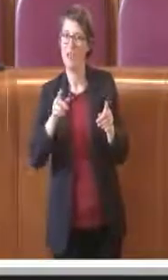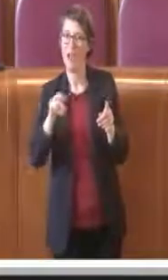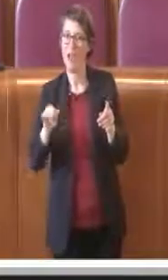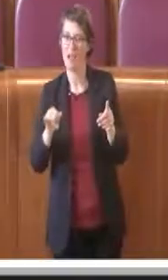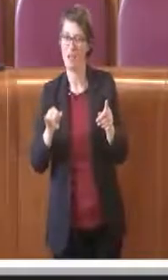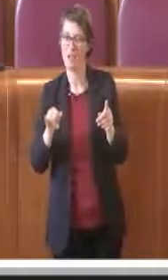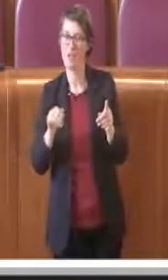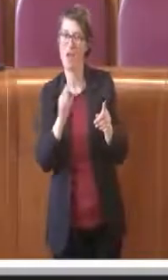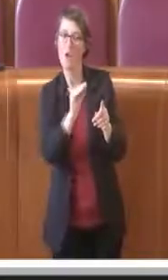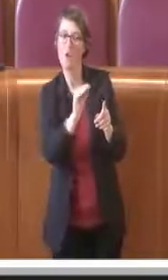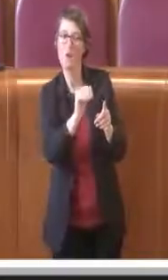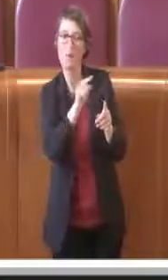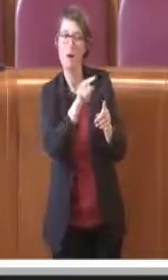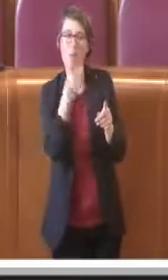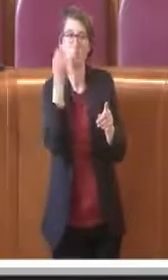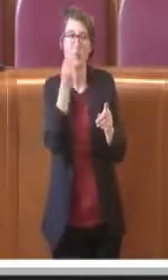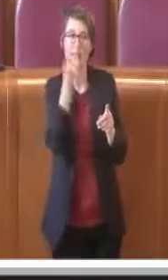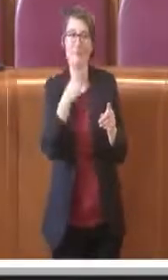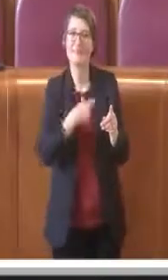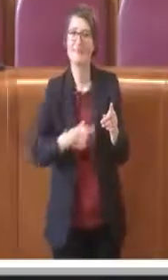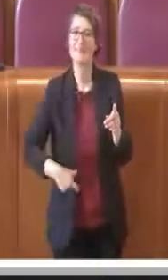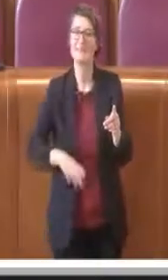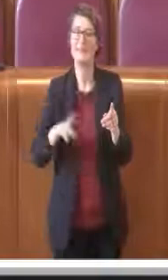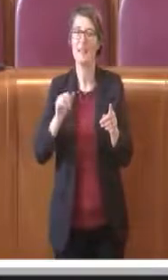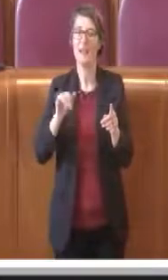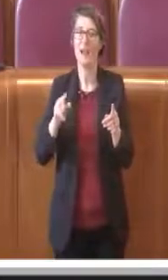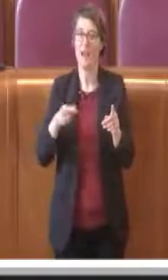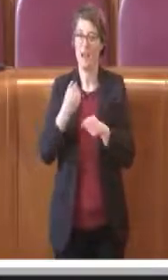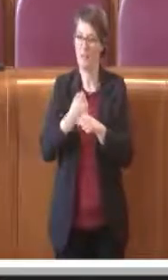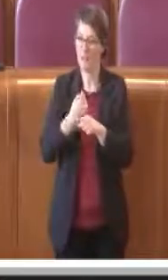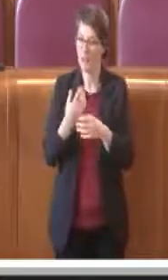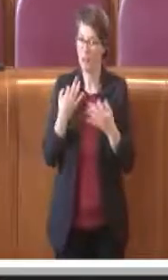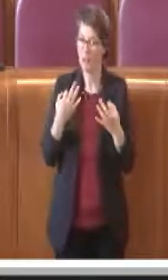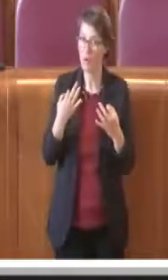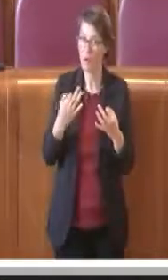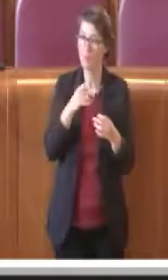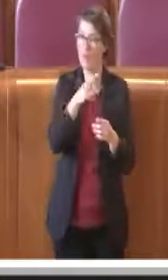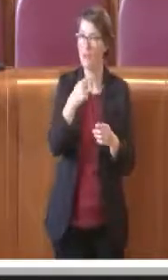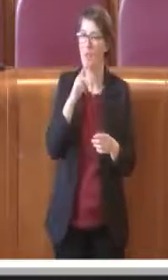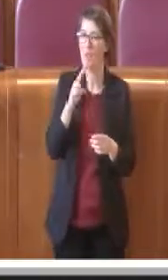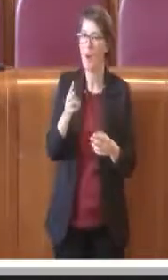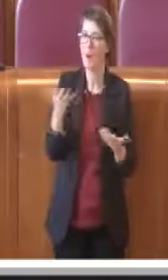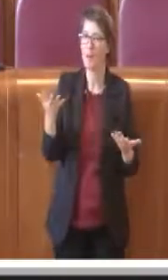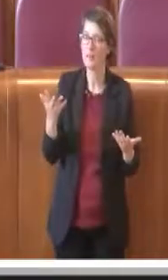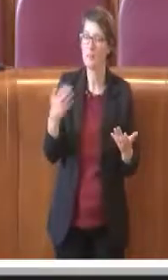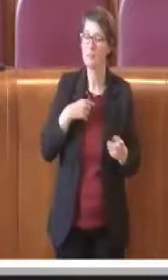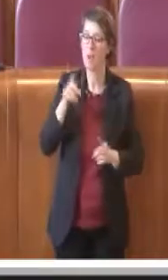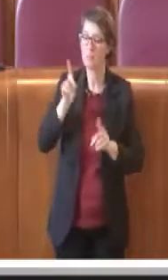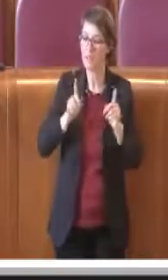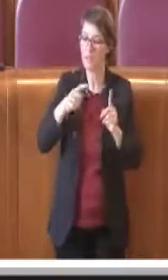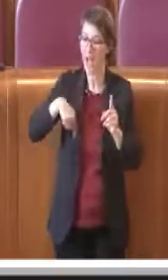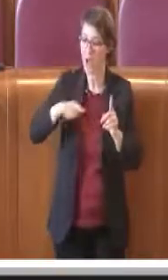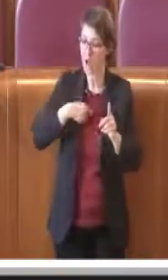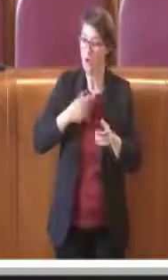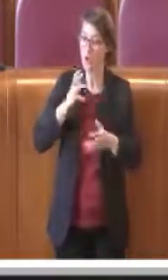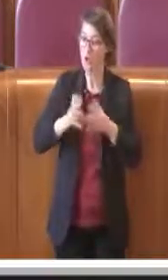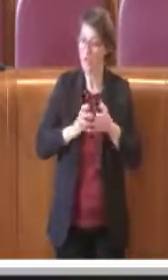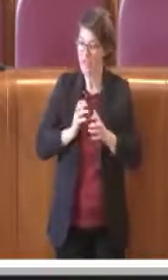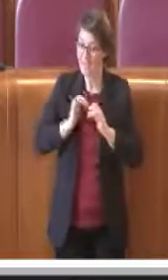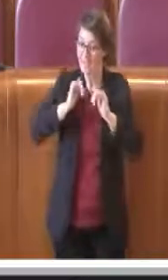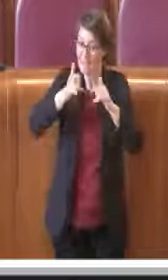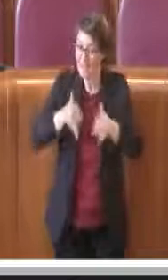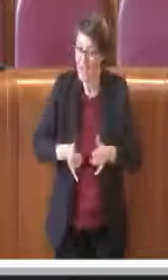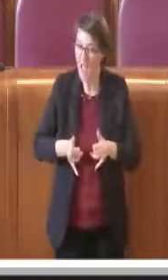se aveva operato bene. E lui ha risposto, ma guardate che a Milano per uscire dalla crisi ci abbiamo messo dieci anni. Io